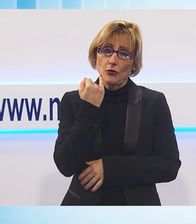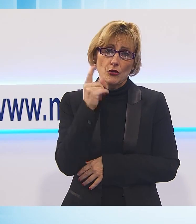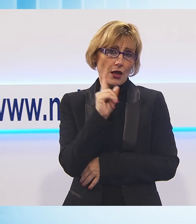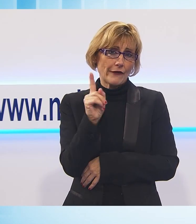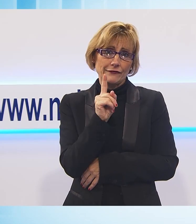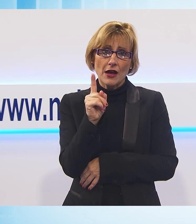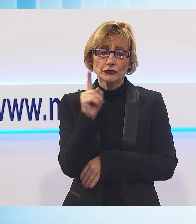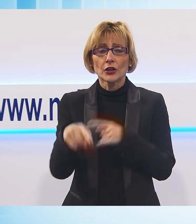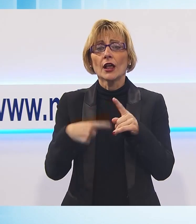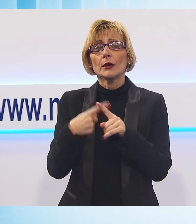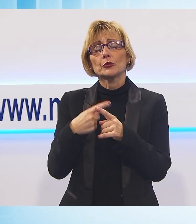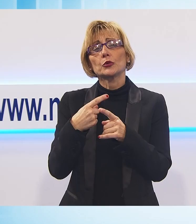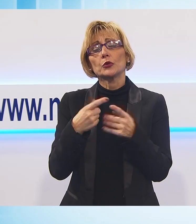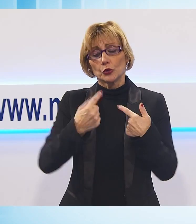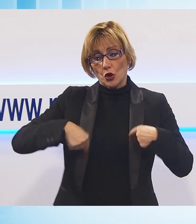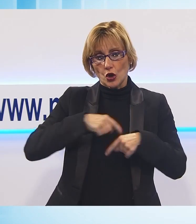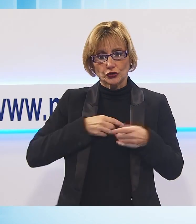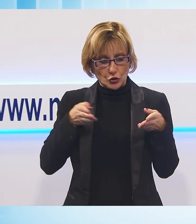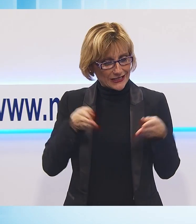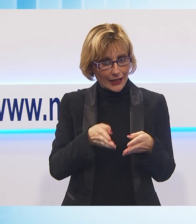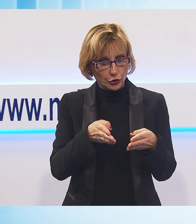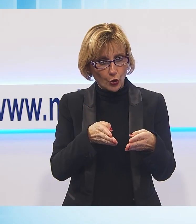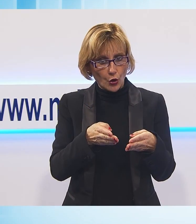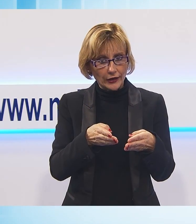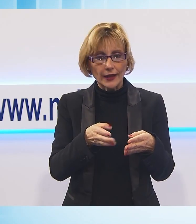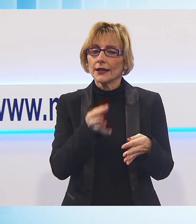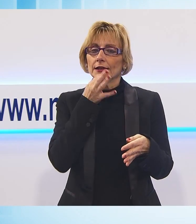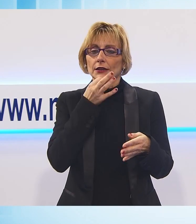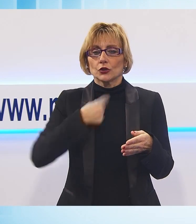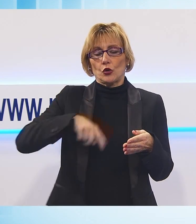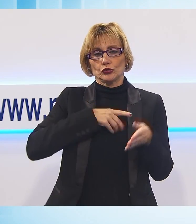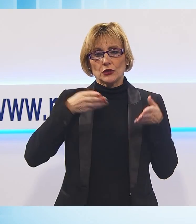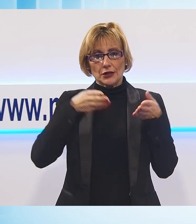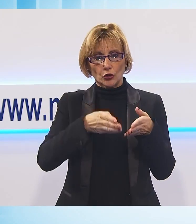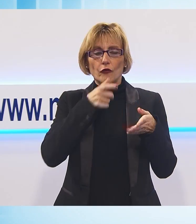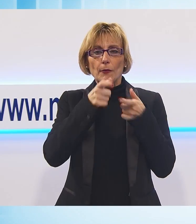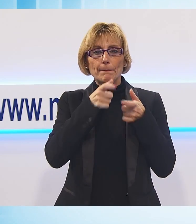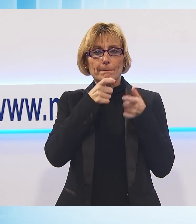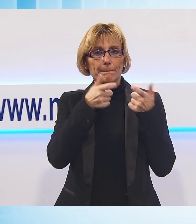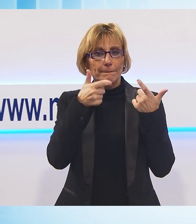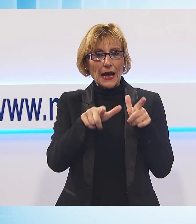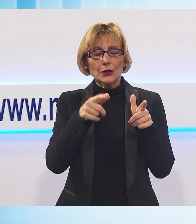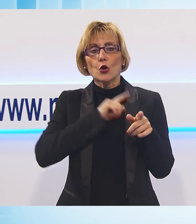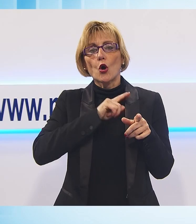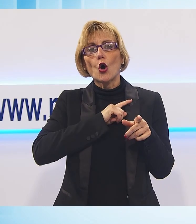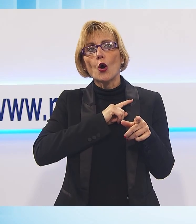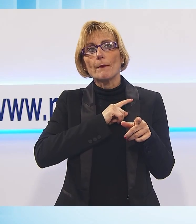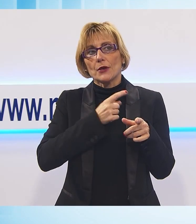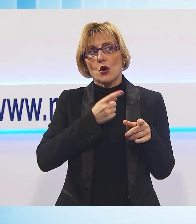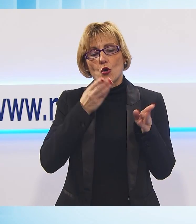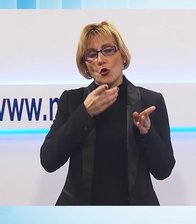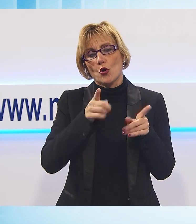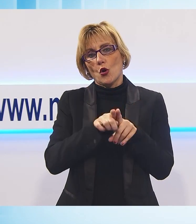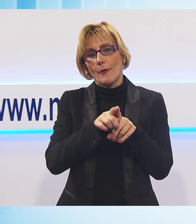settore nostro, quindi nel settore dove io parlo da commerciante che